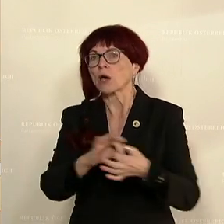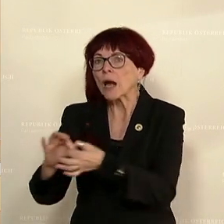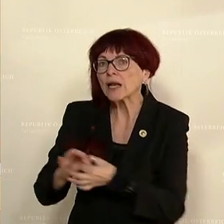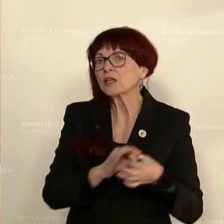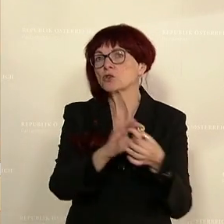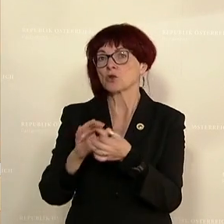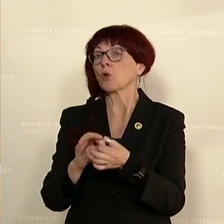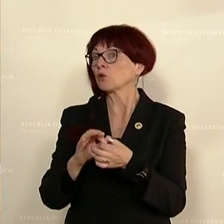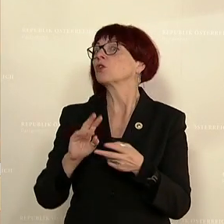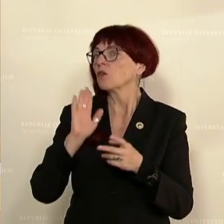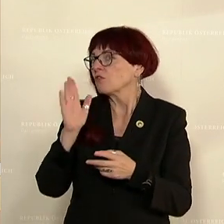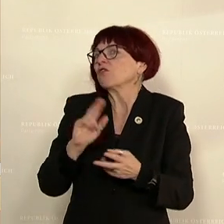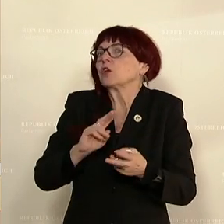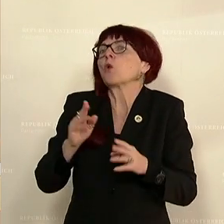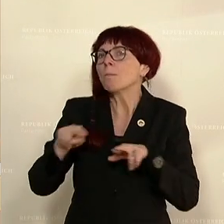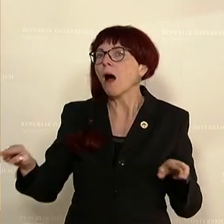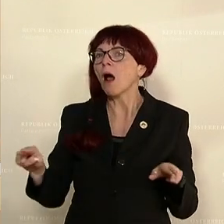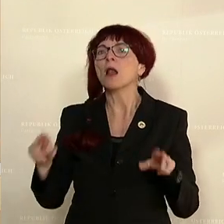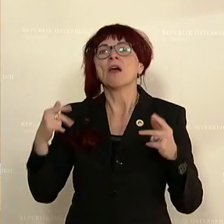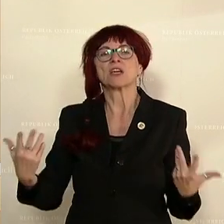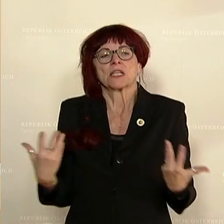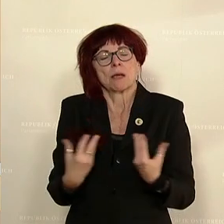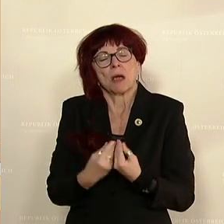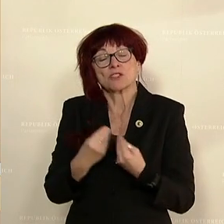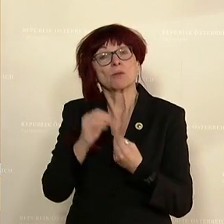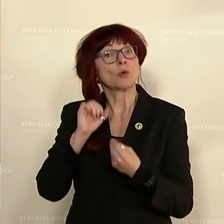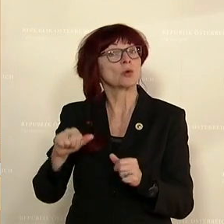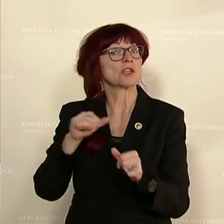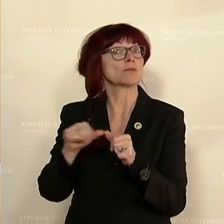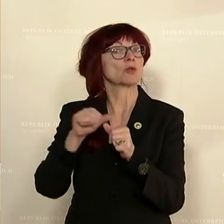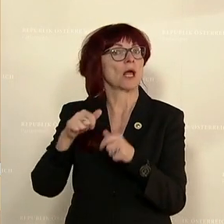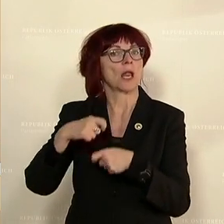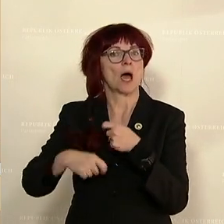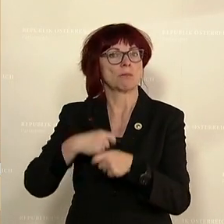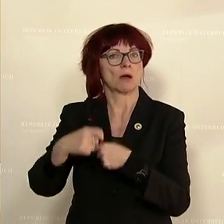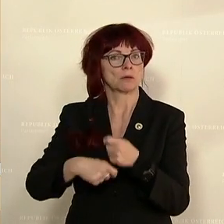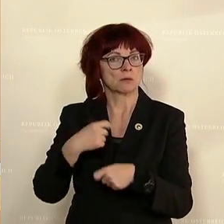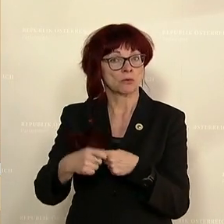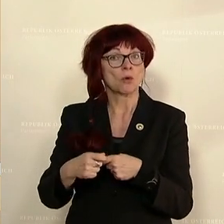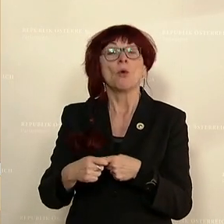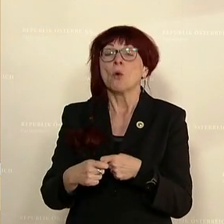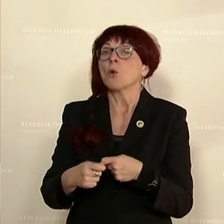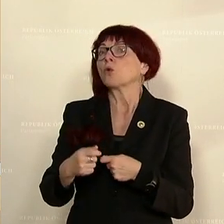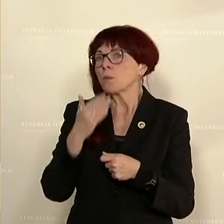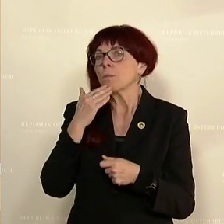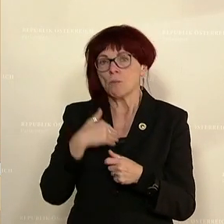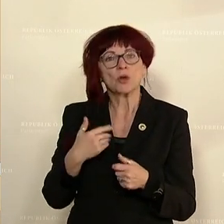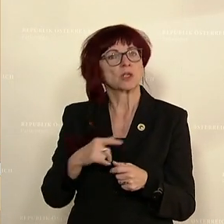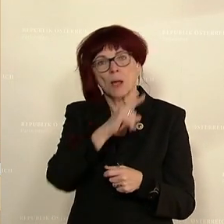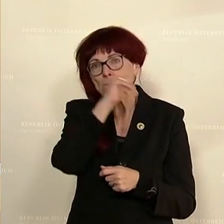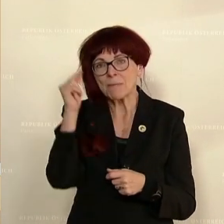es auch USUS ist, gemeinsam ein vernünftiges Modell erarbeiten. Und eine Prämisse, dass die Menschen auch künftig